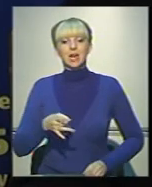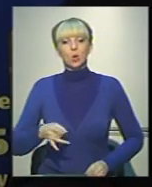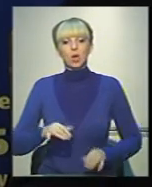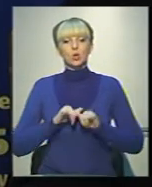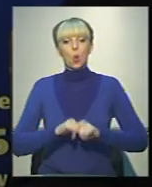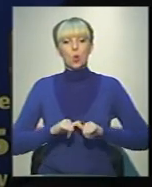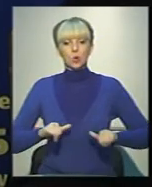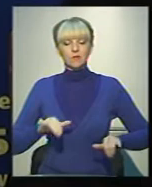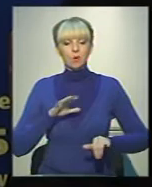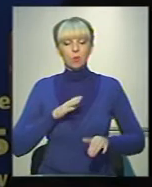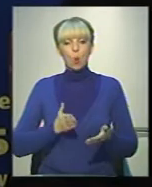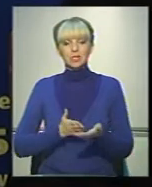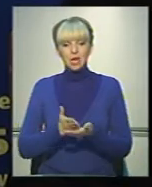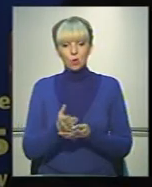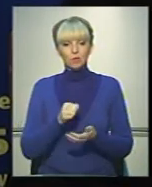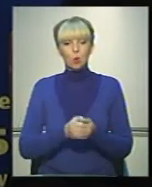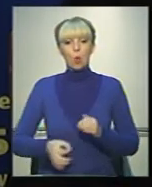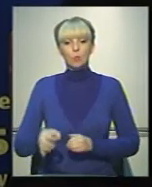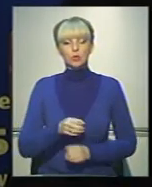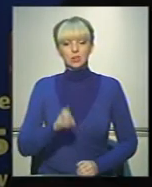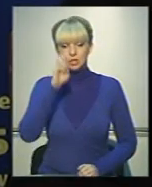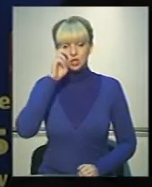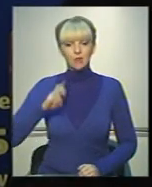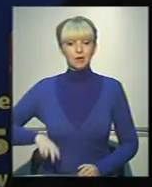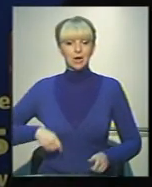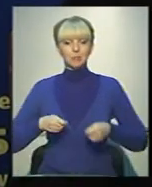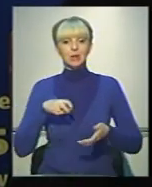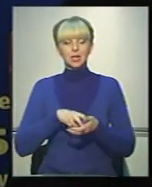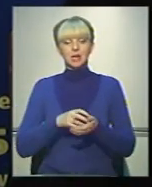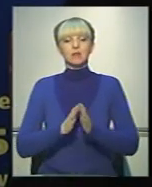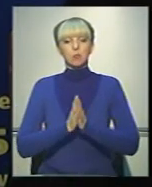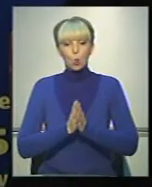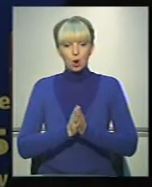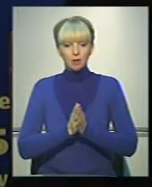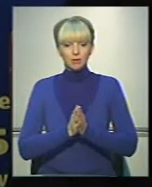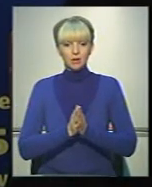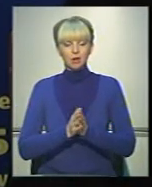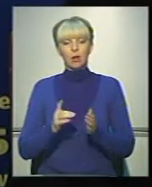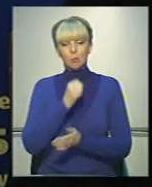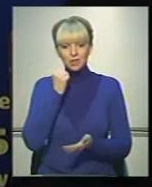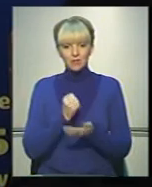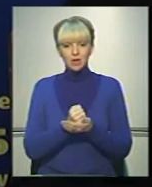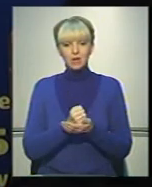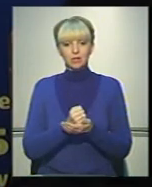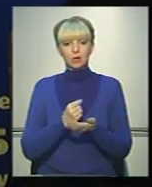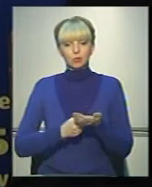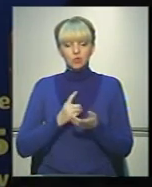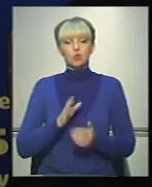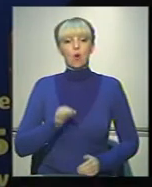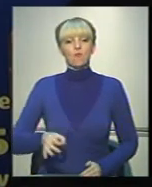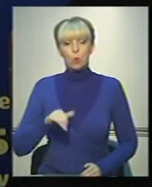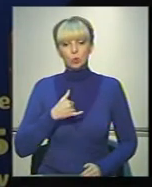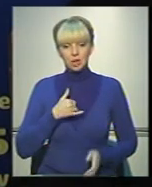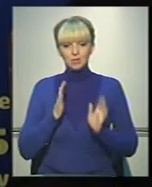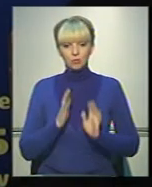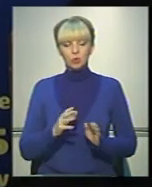розвитку було скеровано до обласної державної адміністрації ЛИС з проханням підтвердити, що в області у